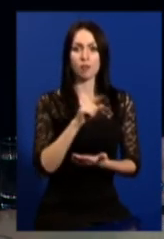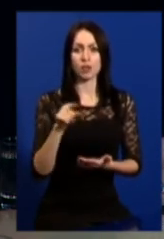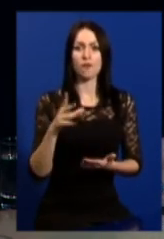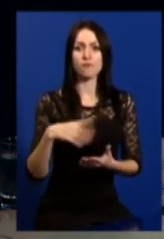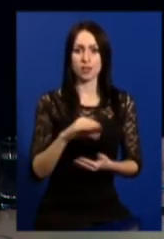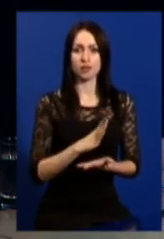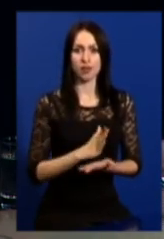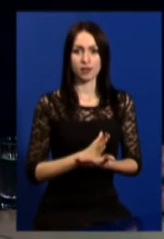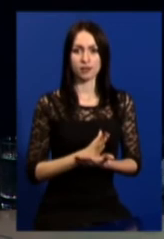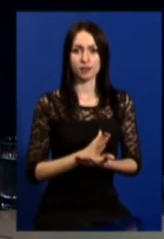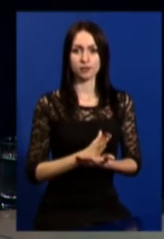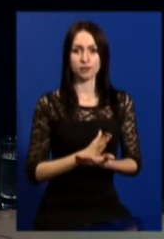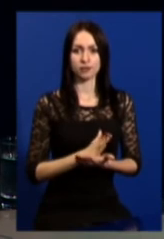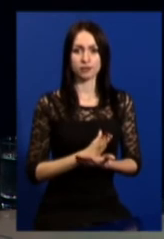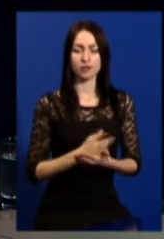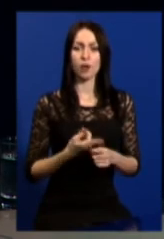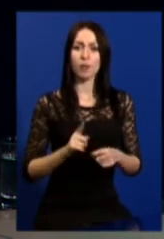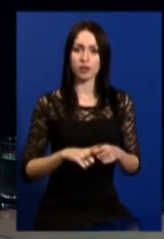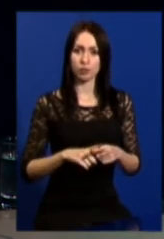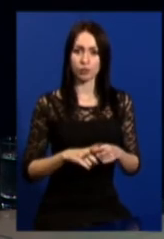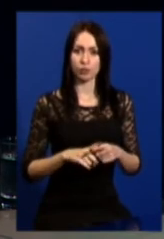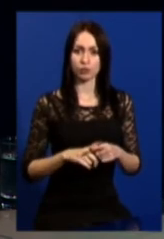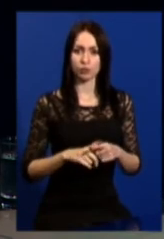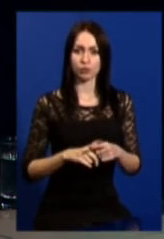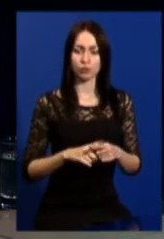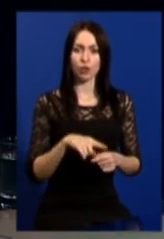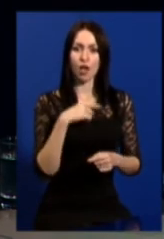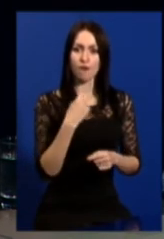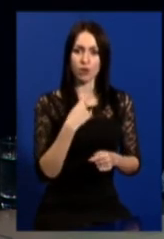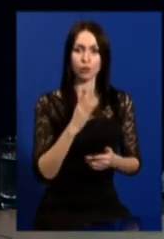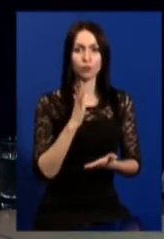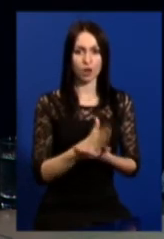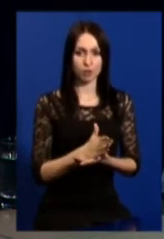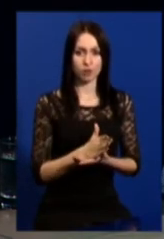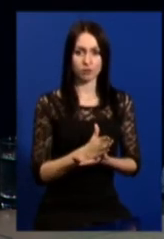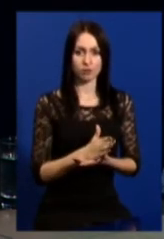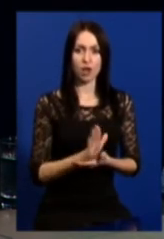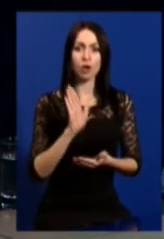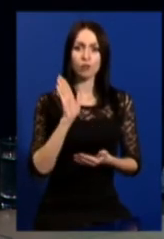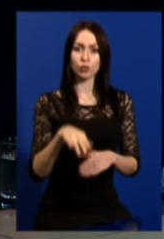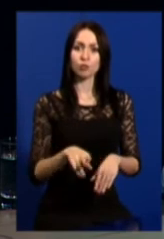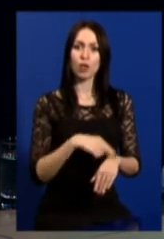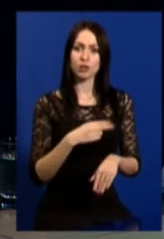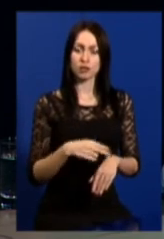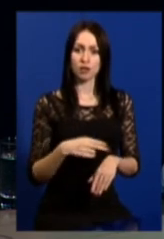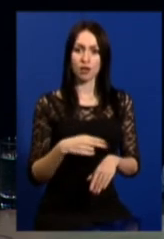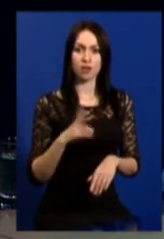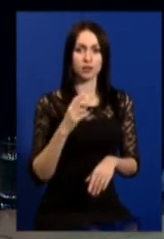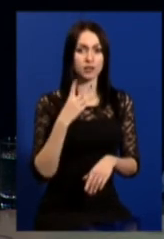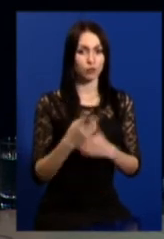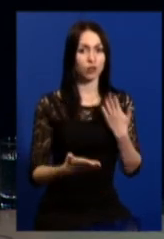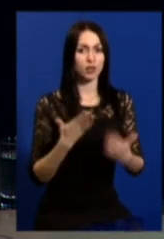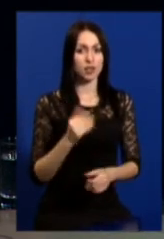там, і там, всюди. Тому кажу відверта, нехай поліціянти мене дивляться.